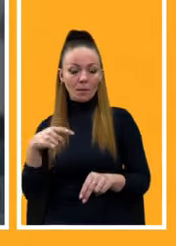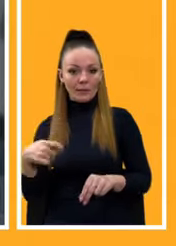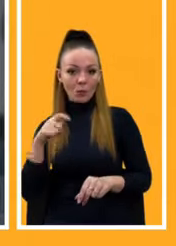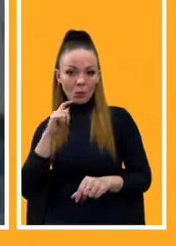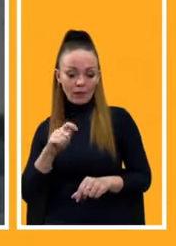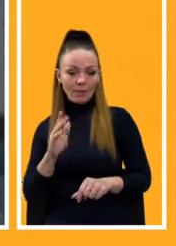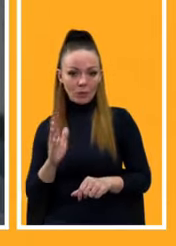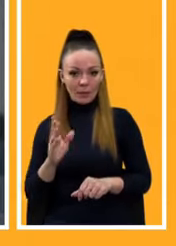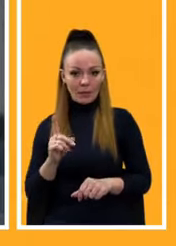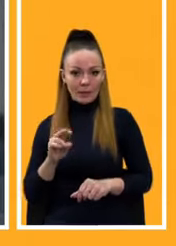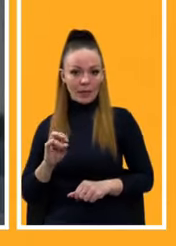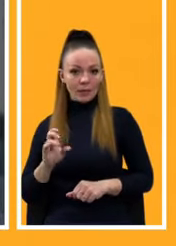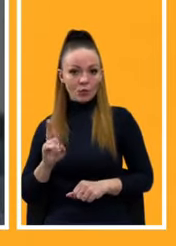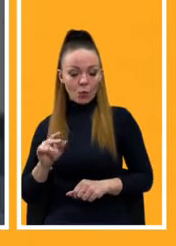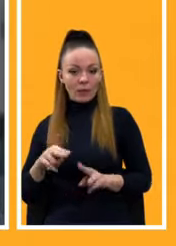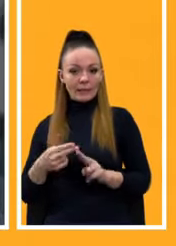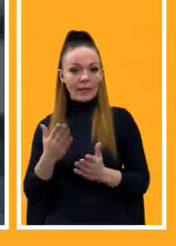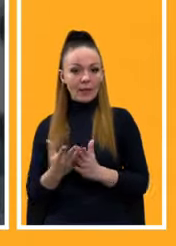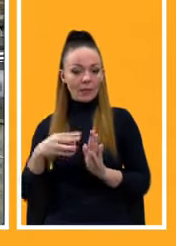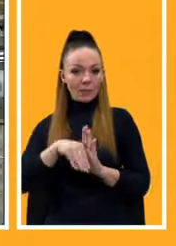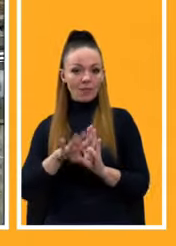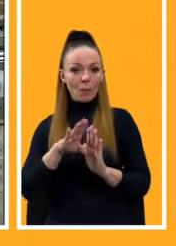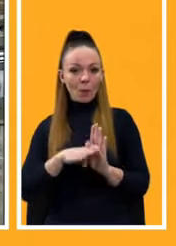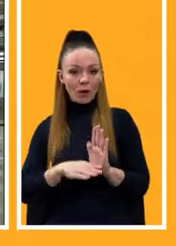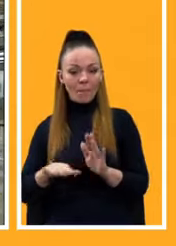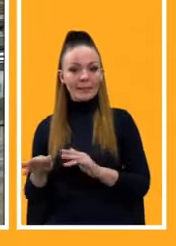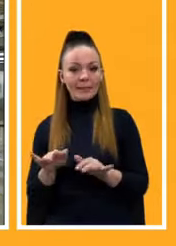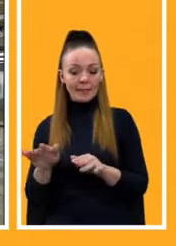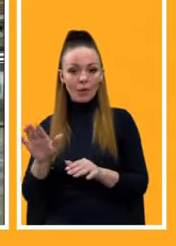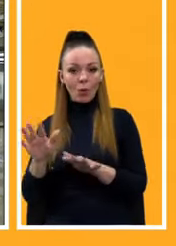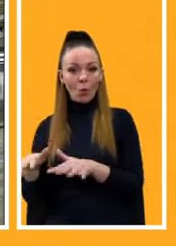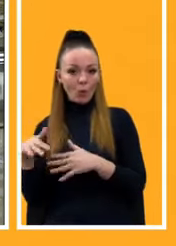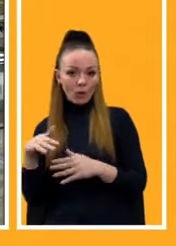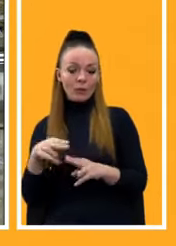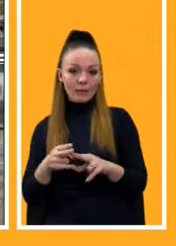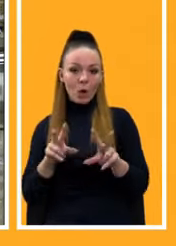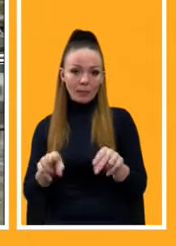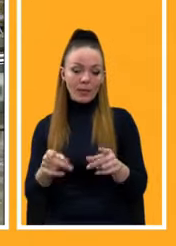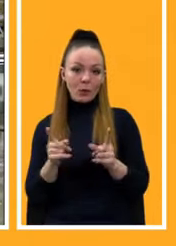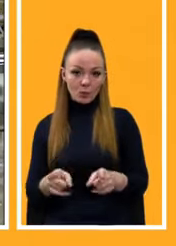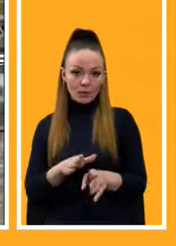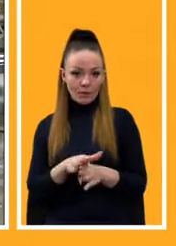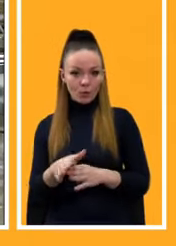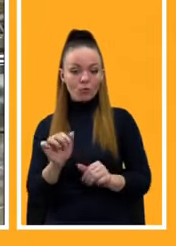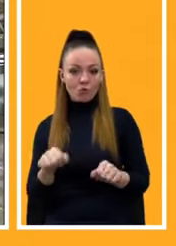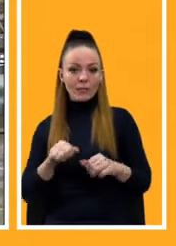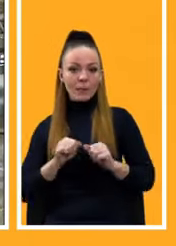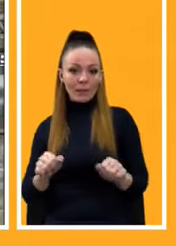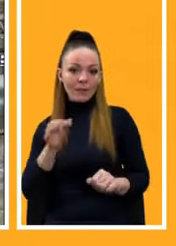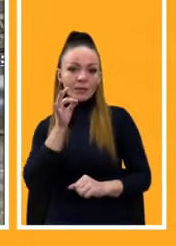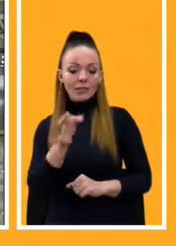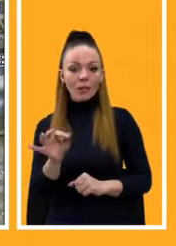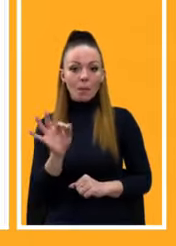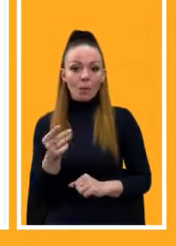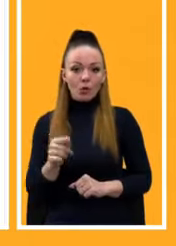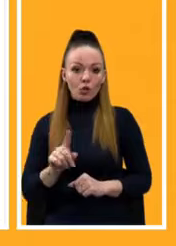програмі. Так само це є в програмі дій уряду, тобто обіцянка ця дійсно вже виконана. Можна сміливо сказати про те, що Україна і